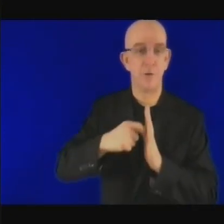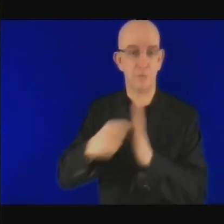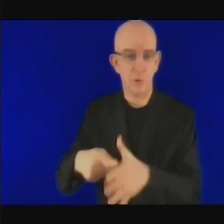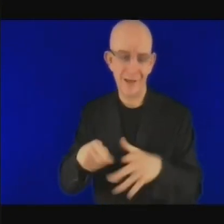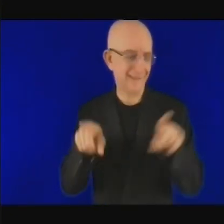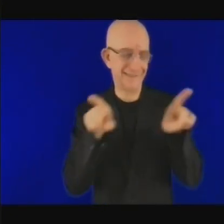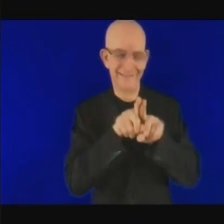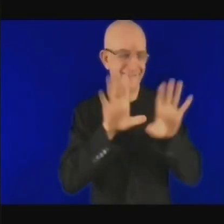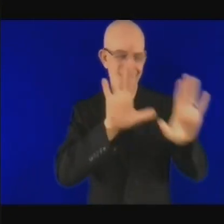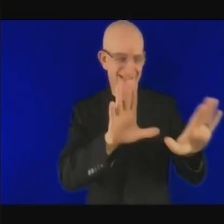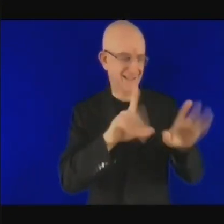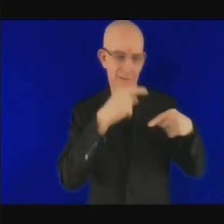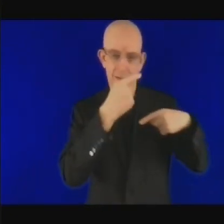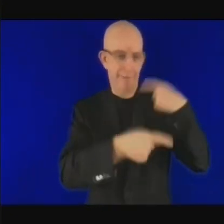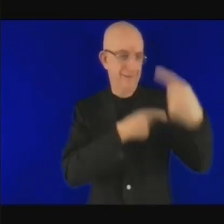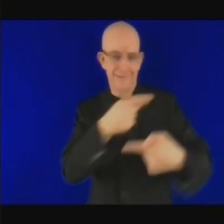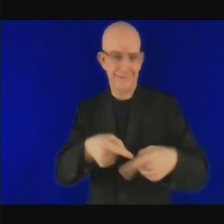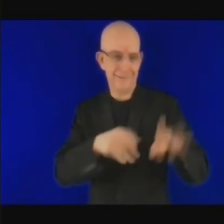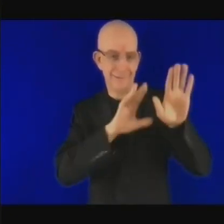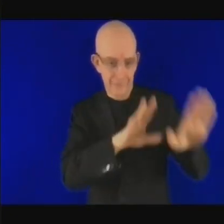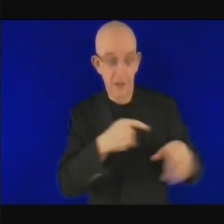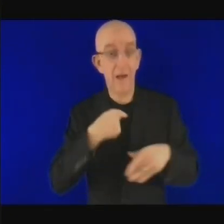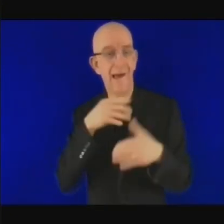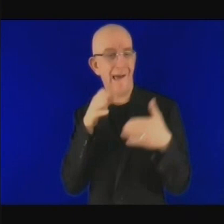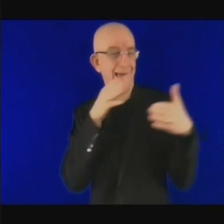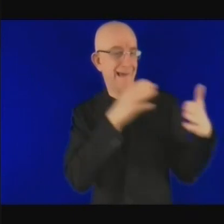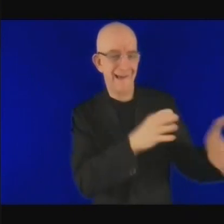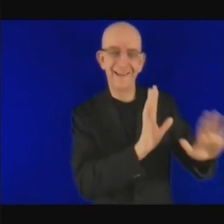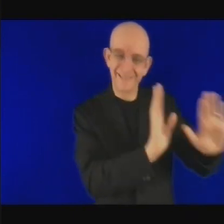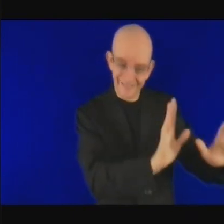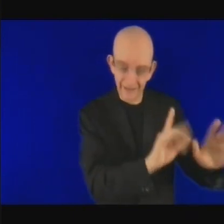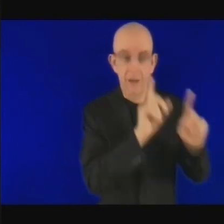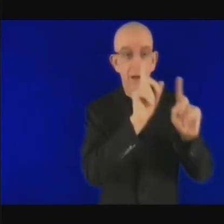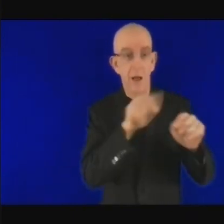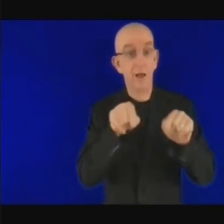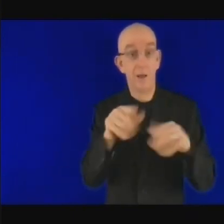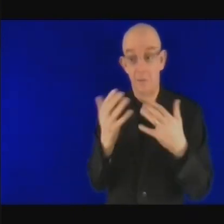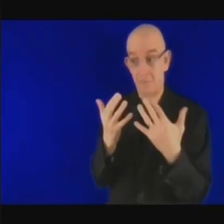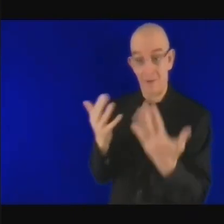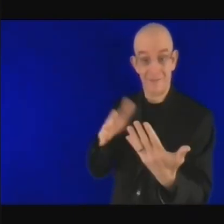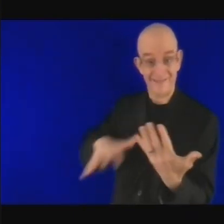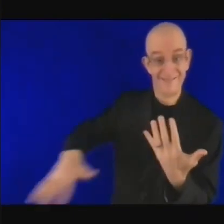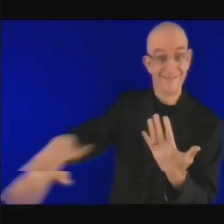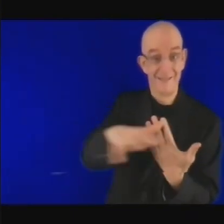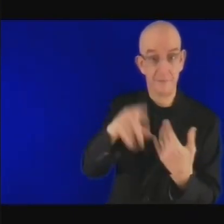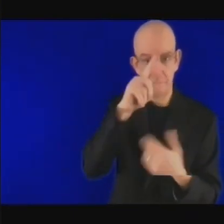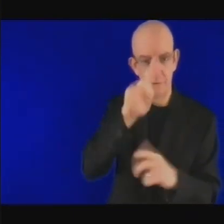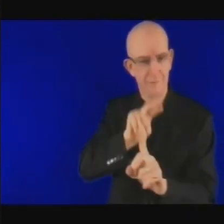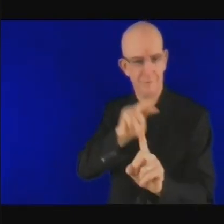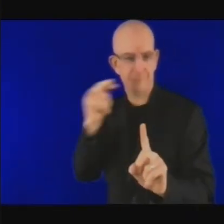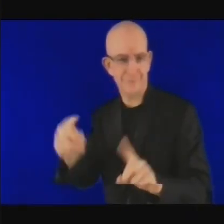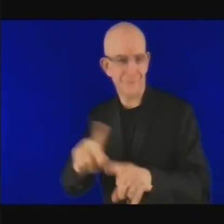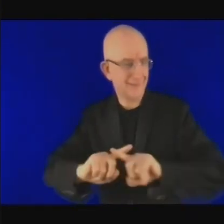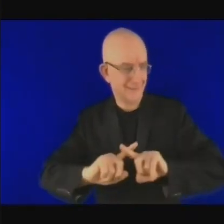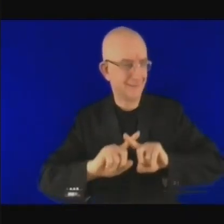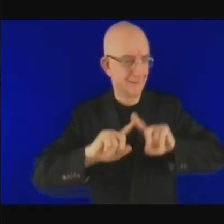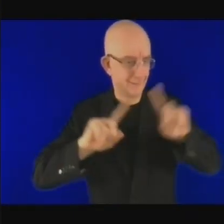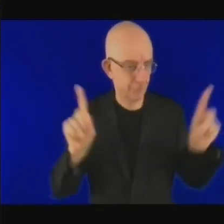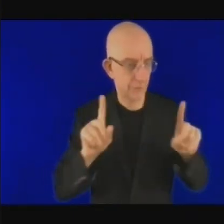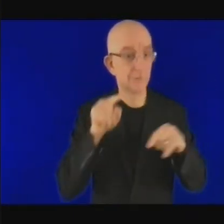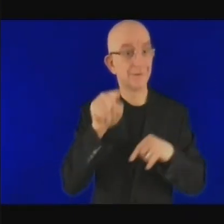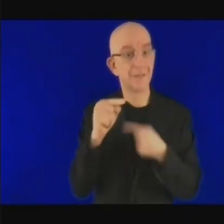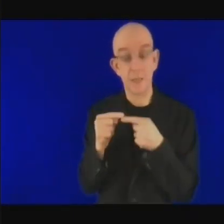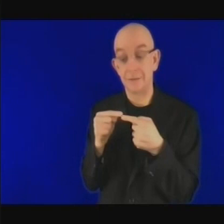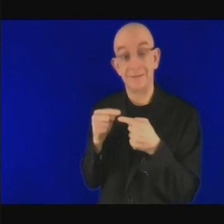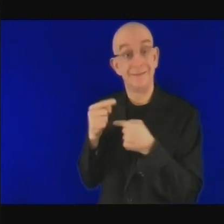public donc il y a aussi la question de la viabilité des politiques nous vivons